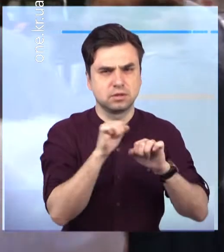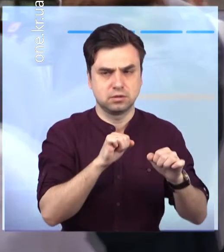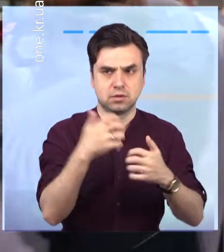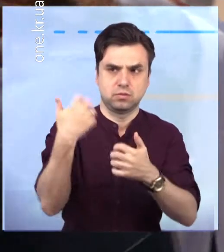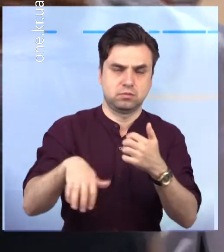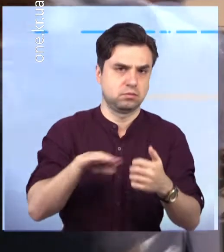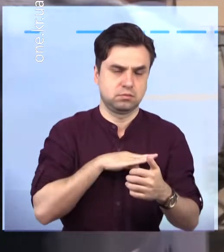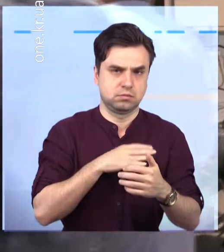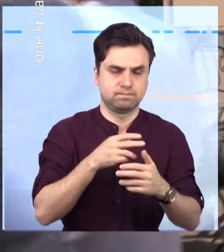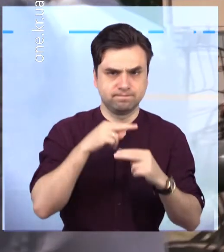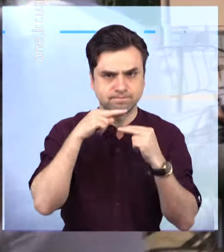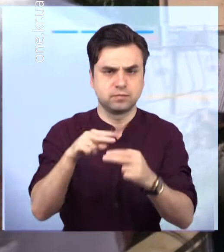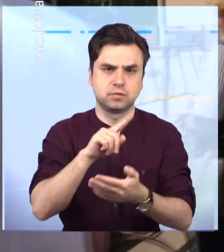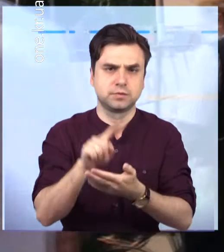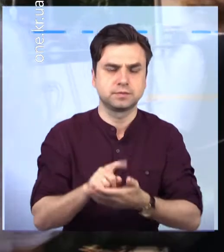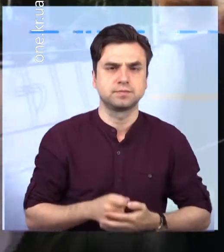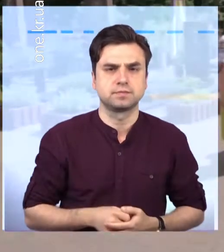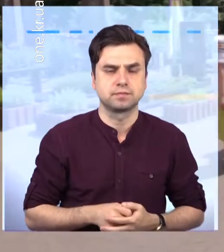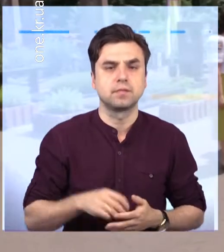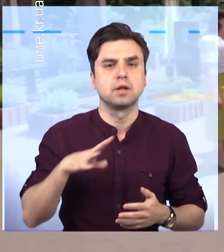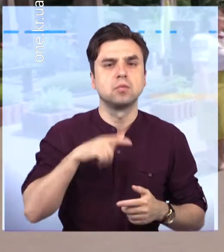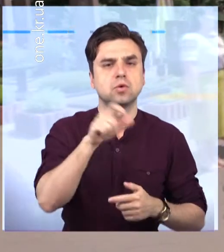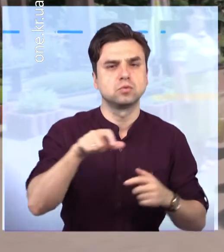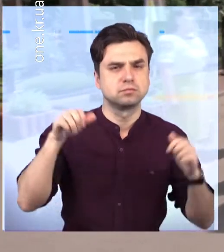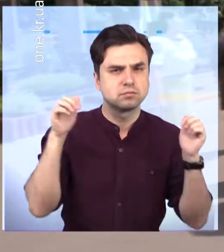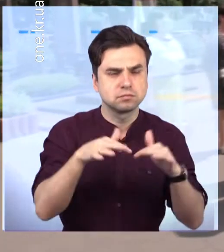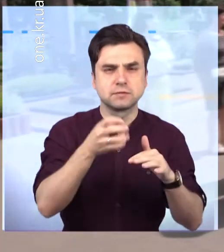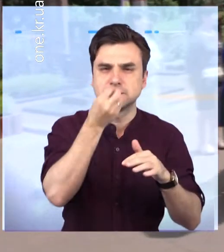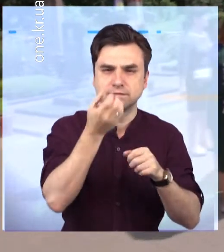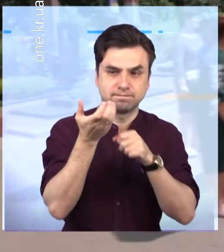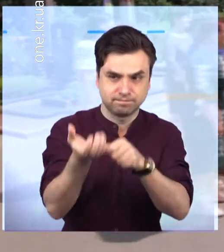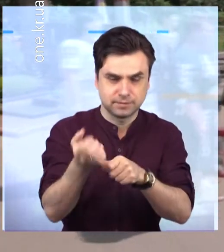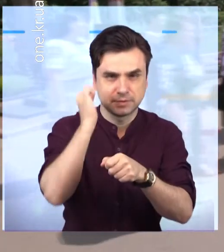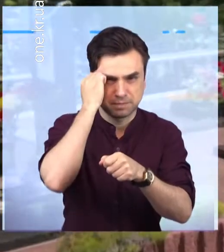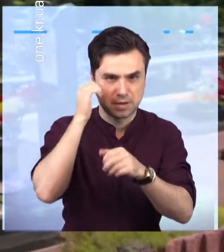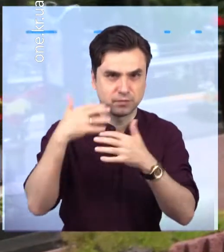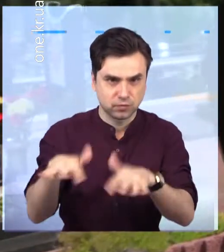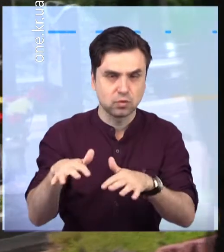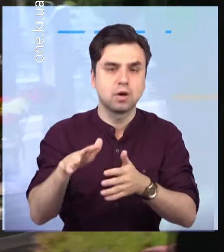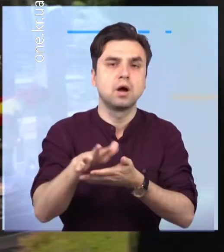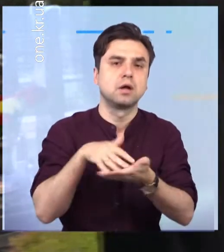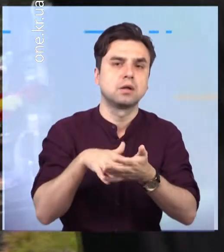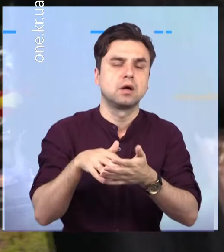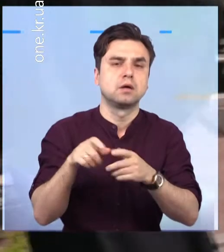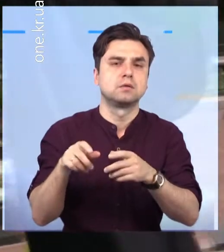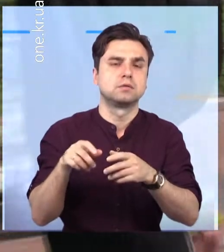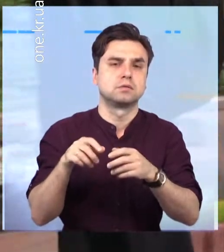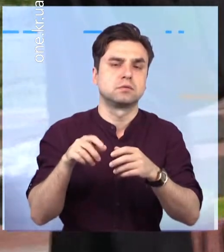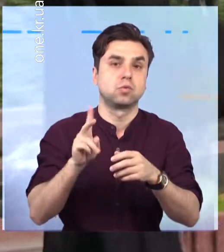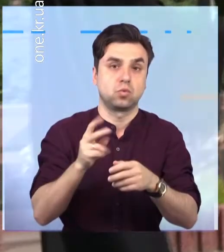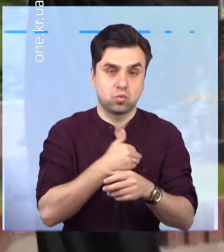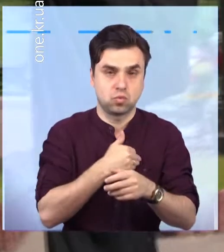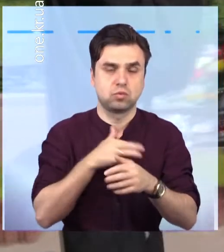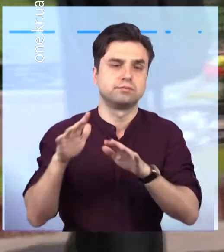Після покладання квітів на алеї героїв, рідні загиблих армінців мали змогу відправитись на центральне кладовище. Там священники провели панахиду та